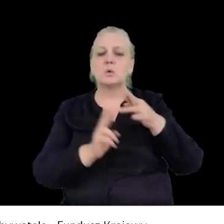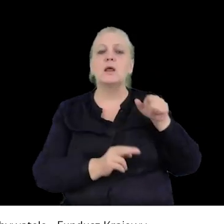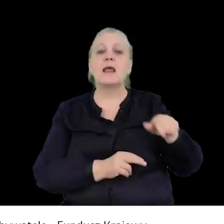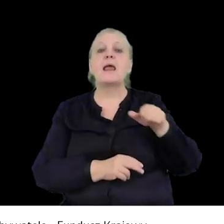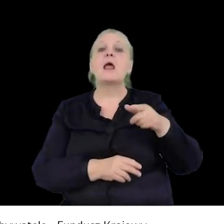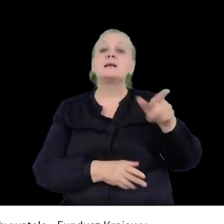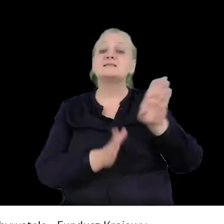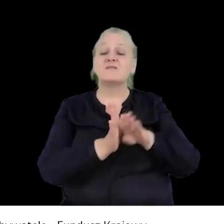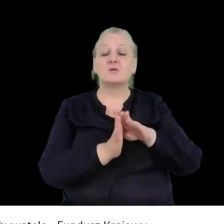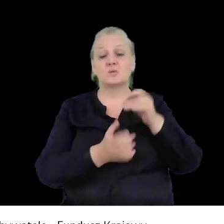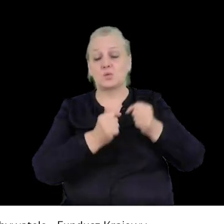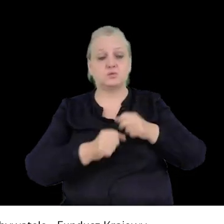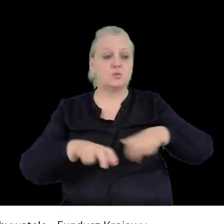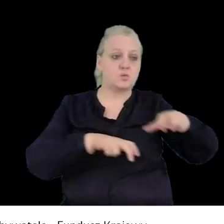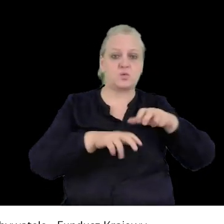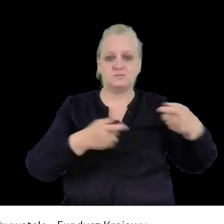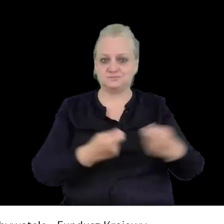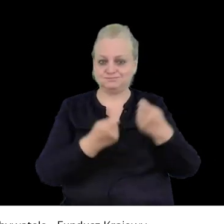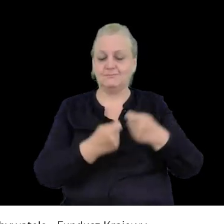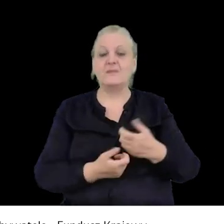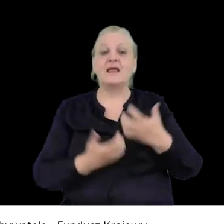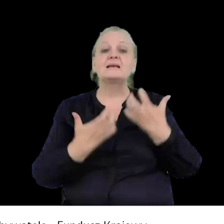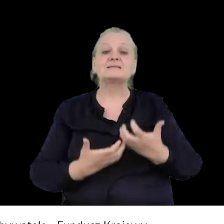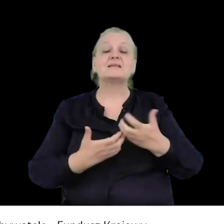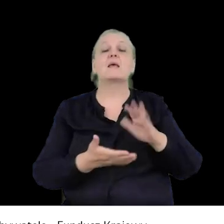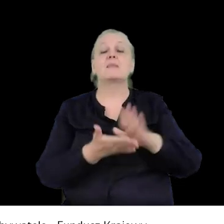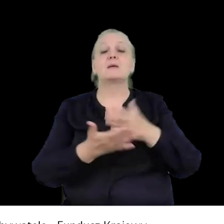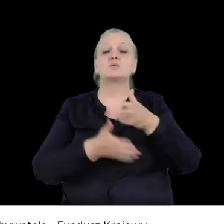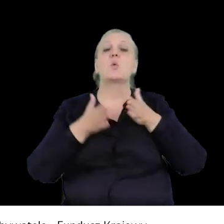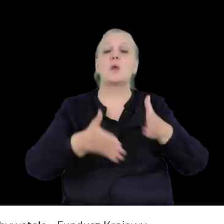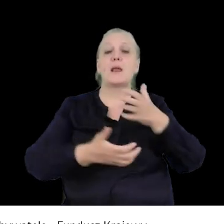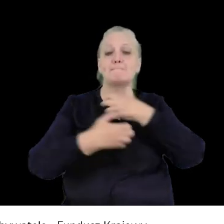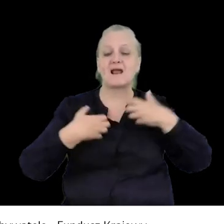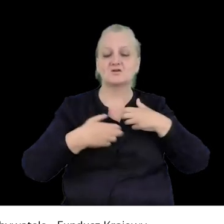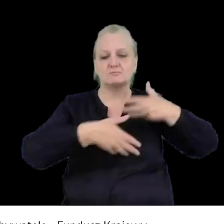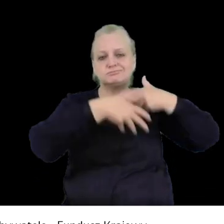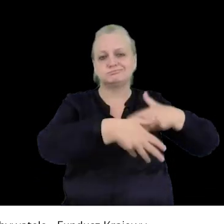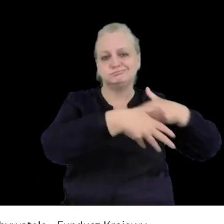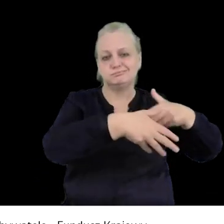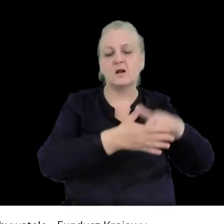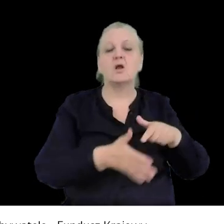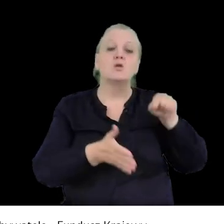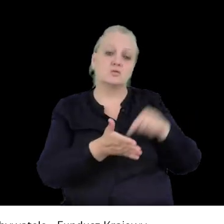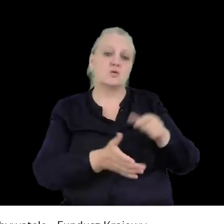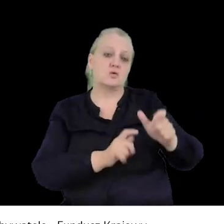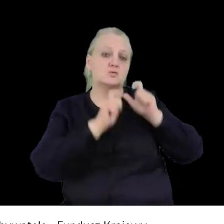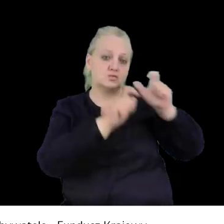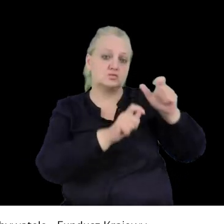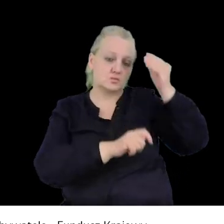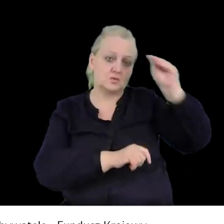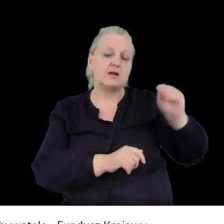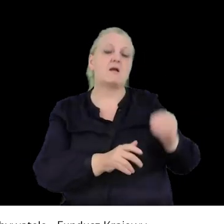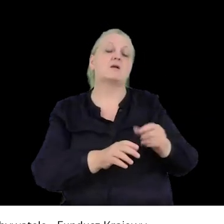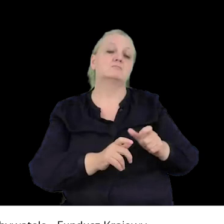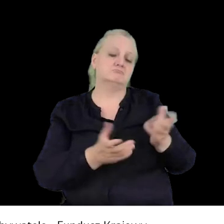ruchu. Czyli jeżeli właśnie chcemy zrobić ten przemarsz marszałkowską, to wtedy zgłaszamy to jako zgromadzenie